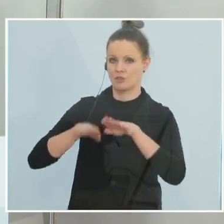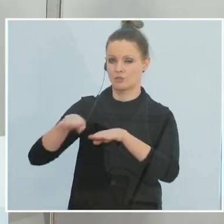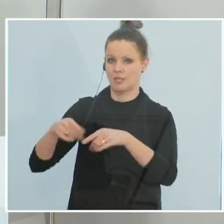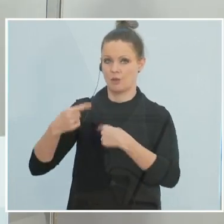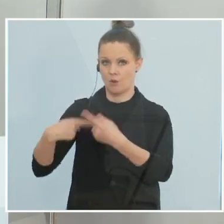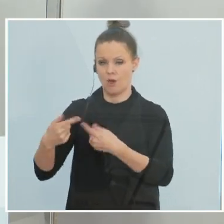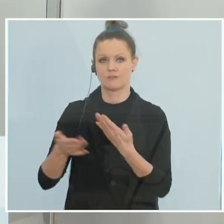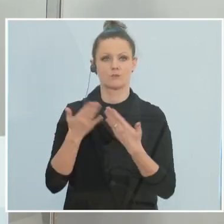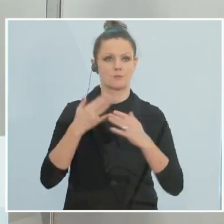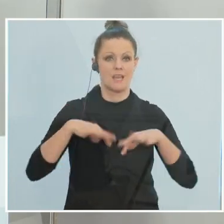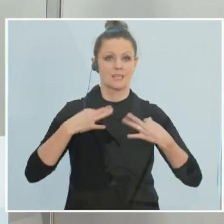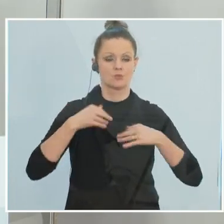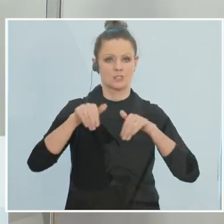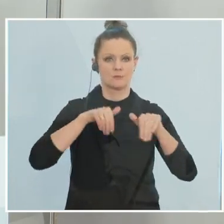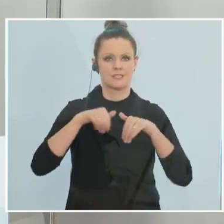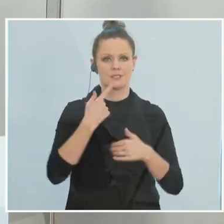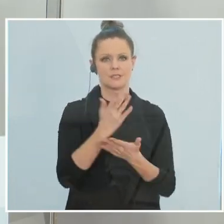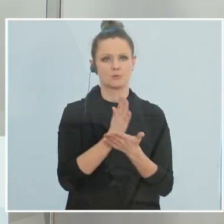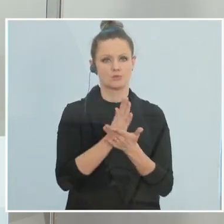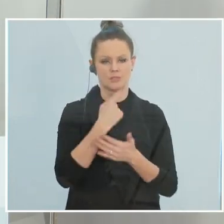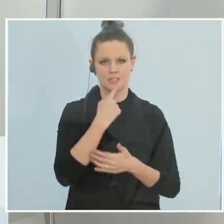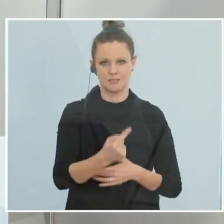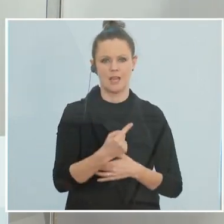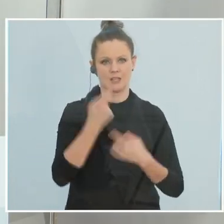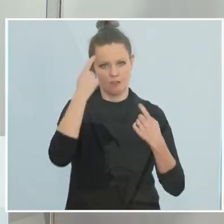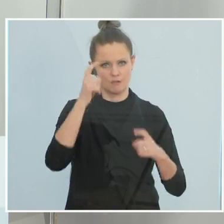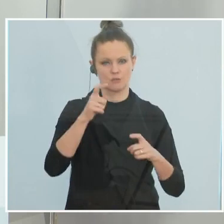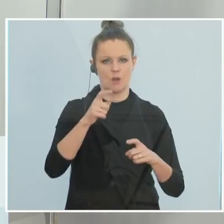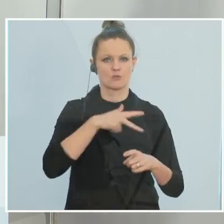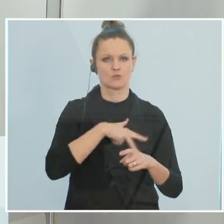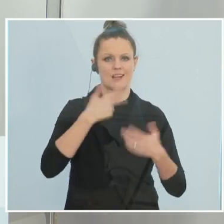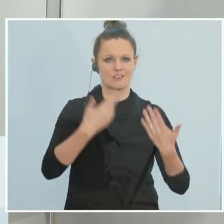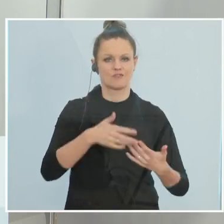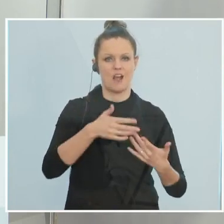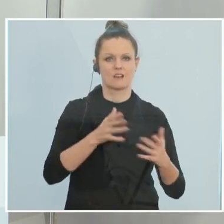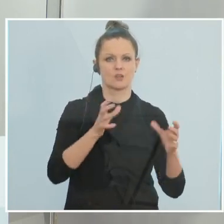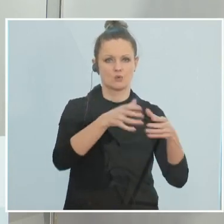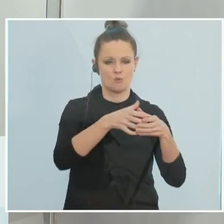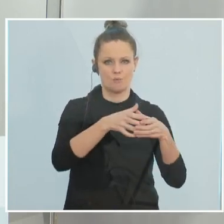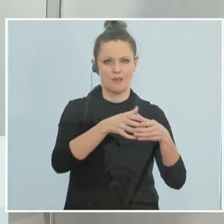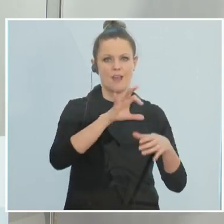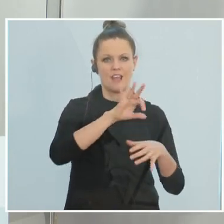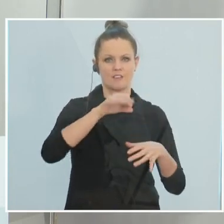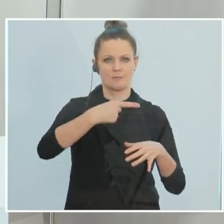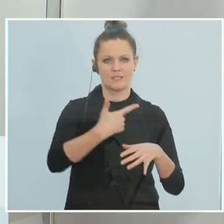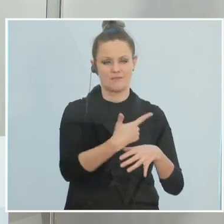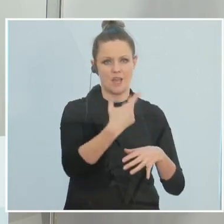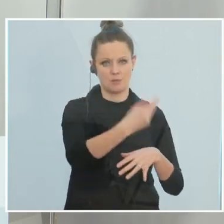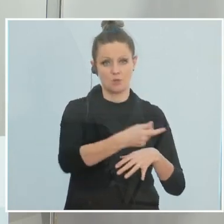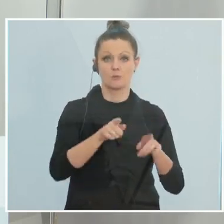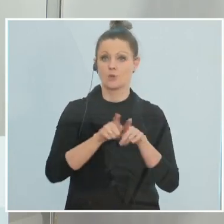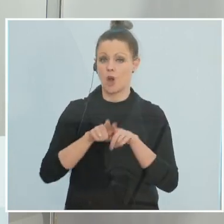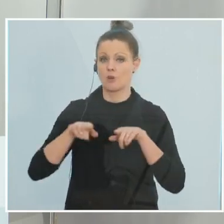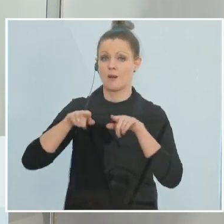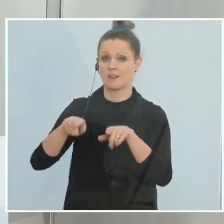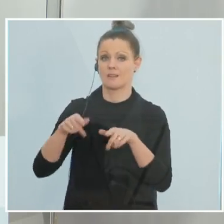Beispiel dem vom Gesundheitsminister angekündigten, der Versorgung der sozial Schwachen mit FFP2-Masken und auch parallel zu dem, was